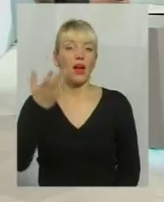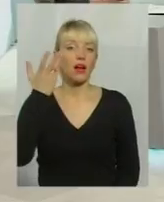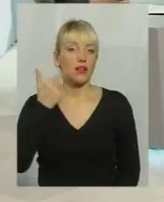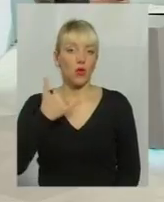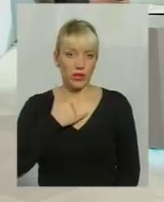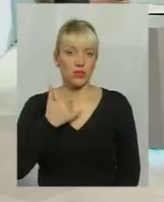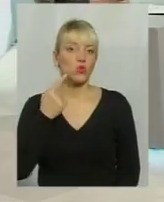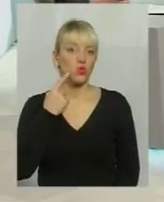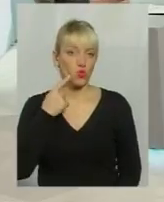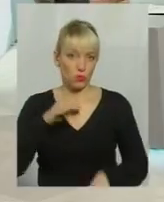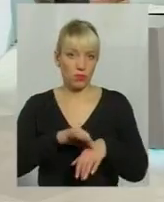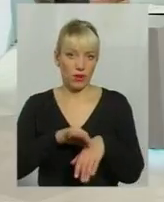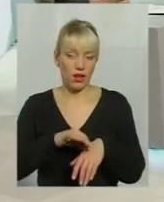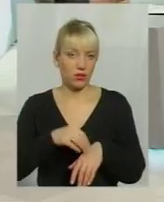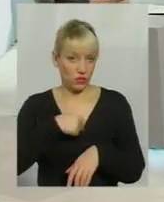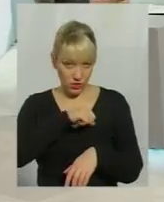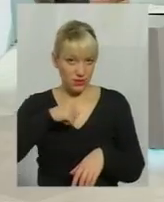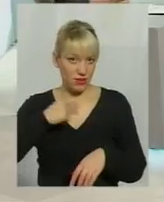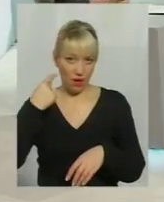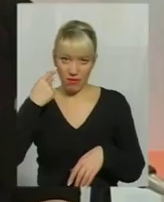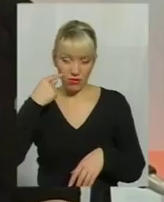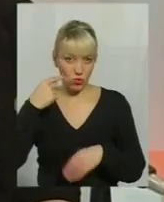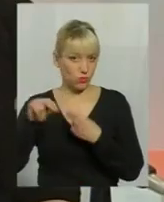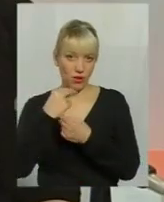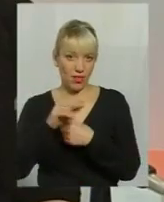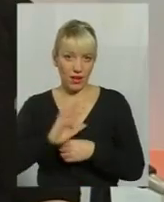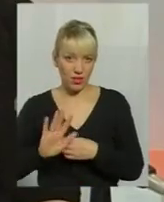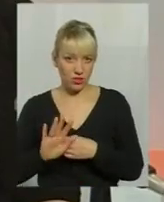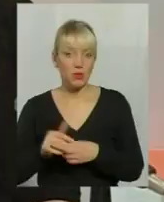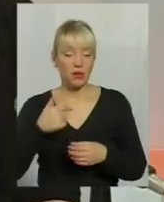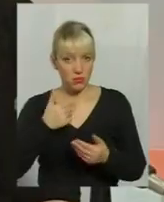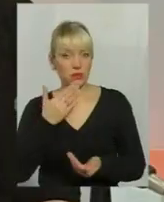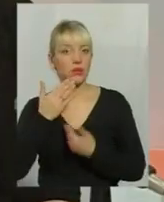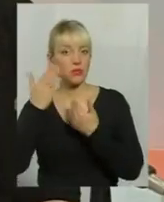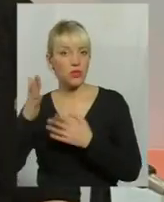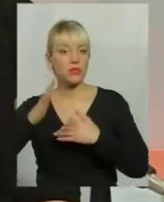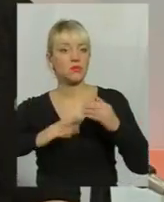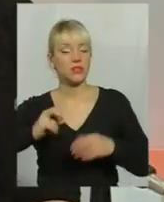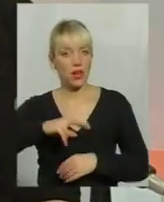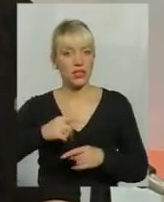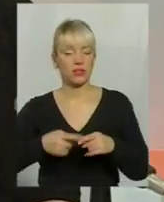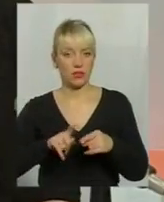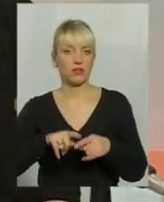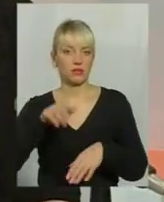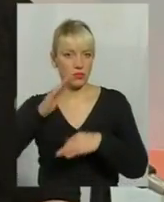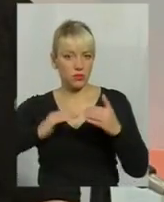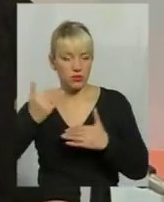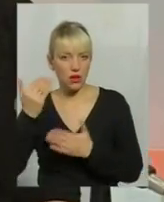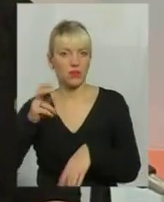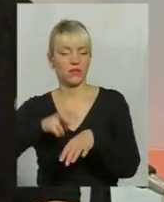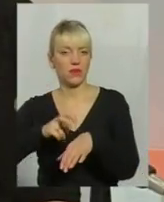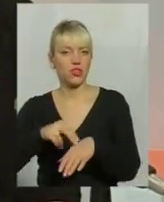болят зуби, да? Ми самі себе їх не лечимо, правда? Ми обращаємось к спеціалісту, що цей специаліст — донтист, да? І ми йдемо к нему, ми